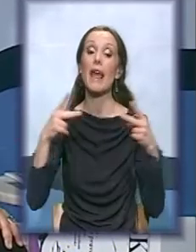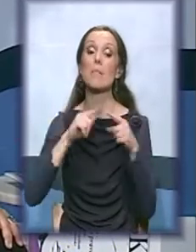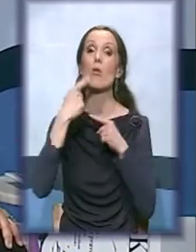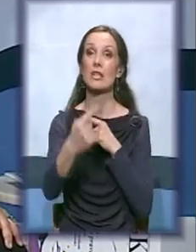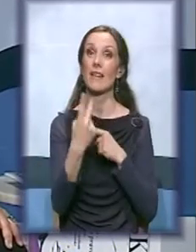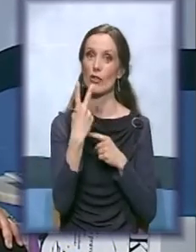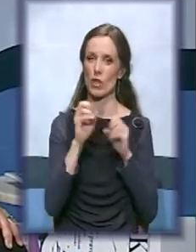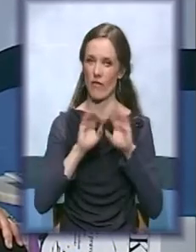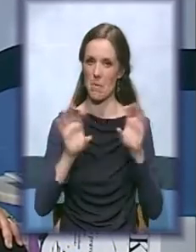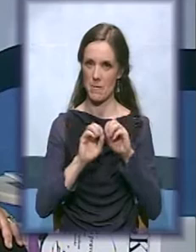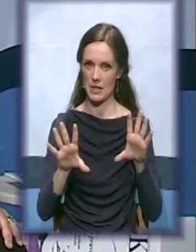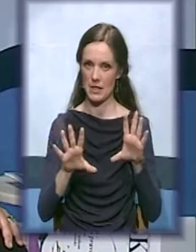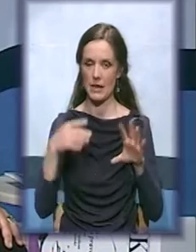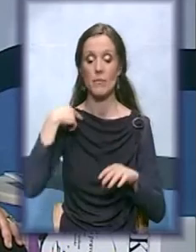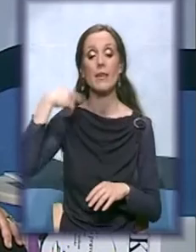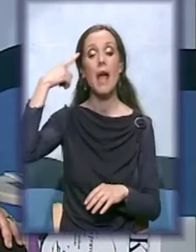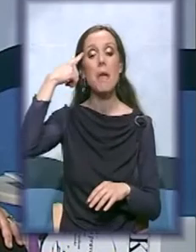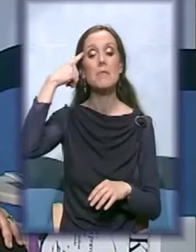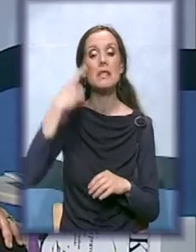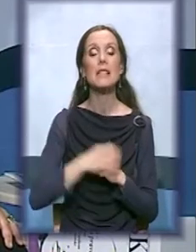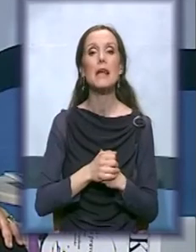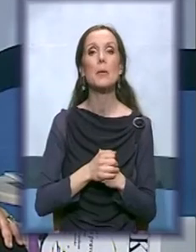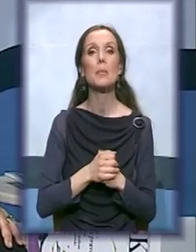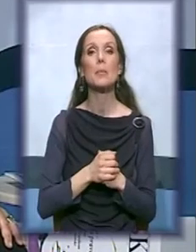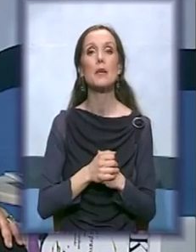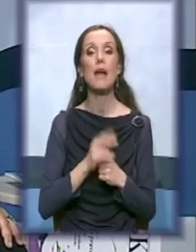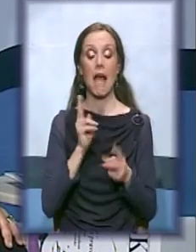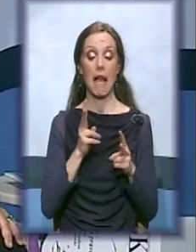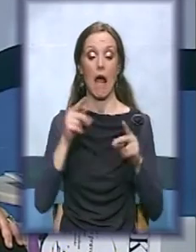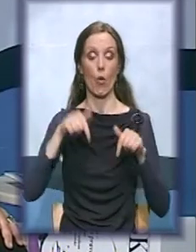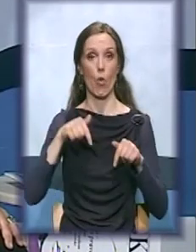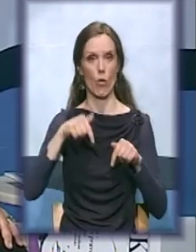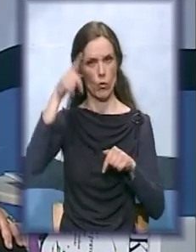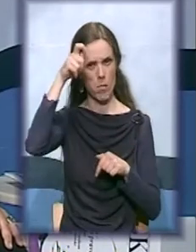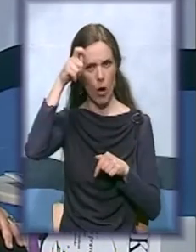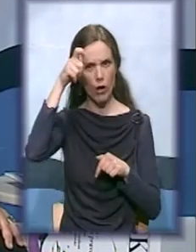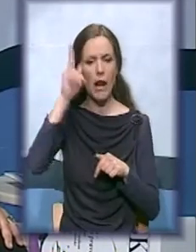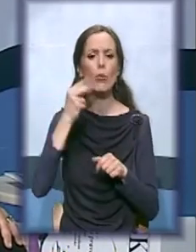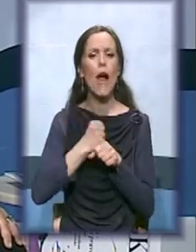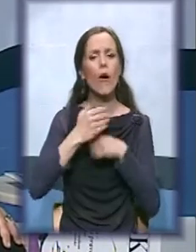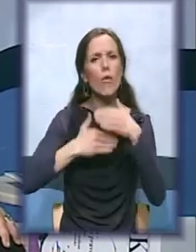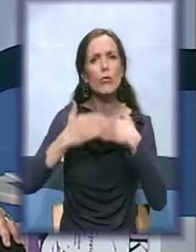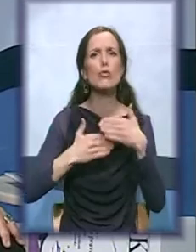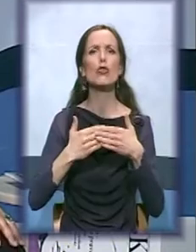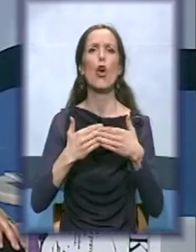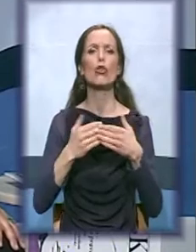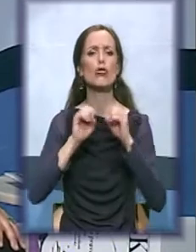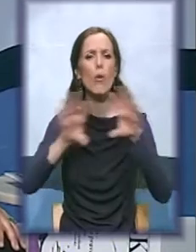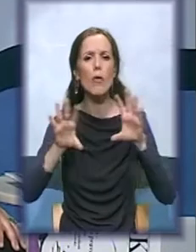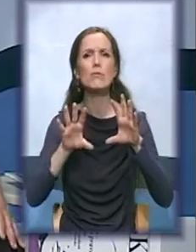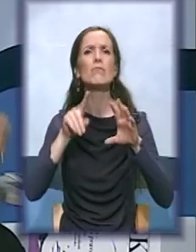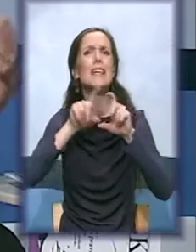Mislim da način na koji zapravo u gradu, Beogradu, funkcionišu institucije, pristupačnost